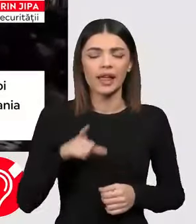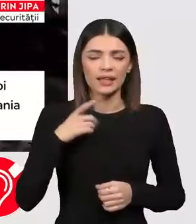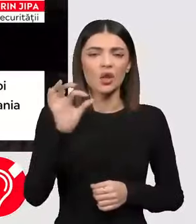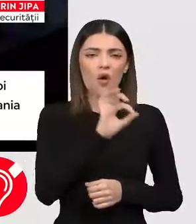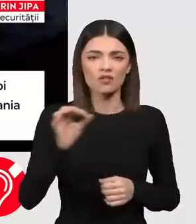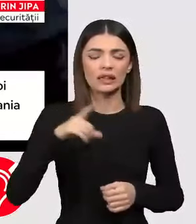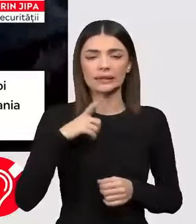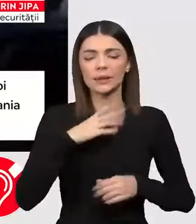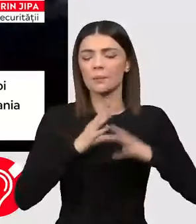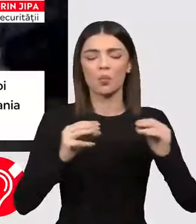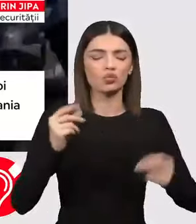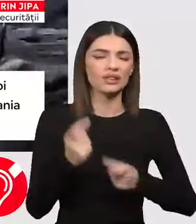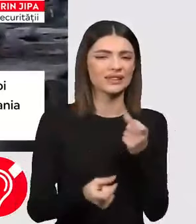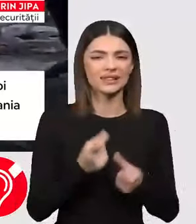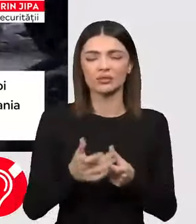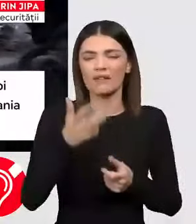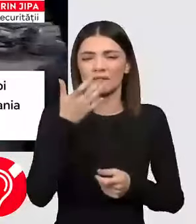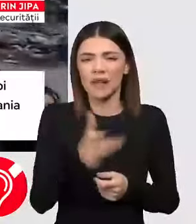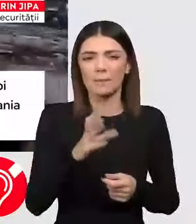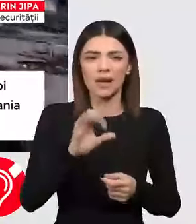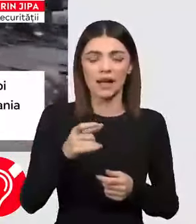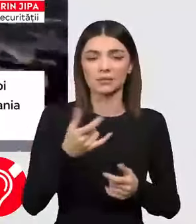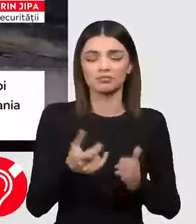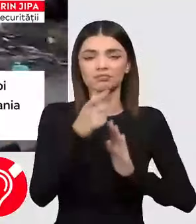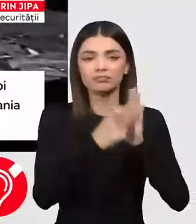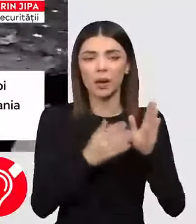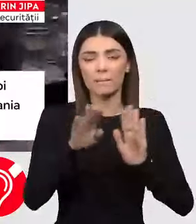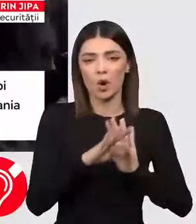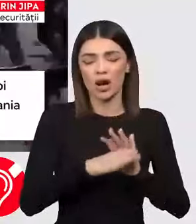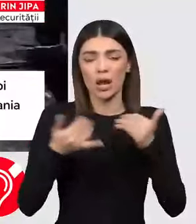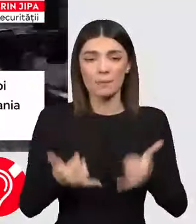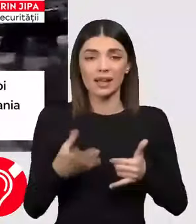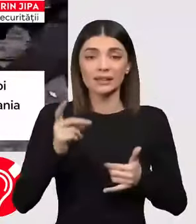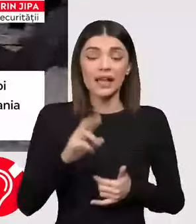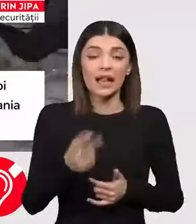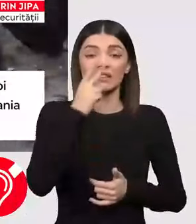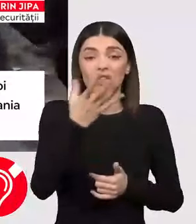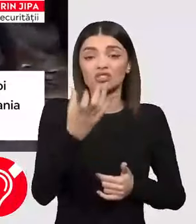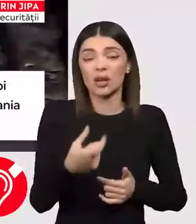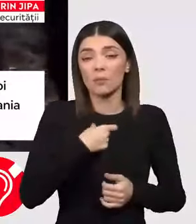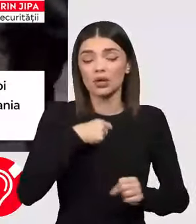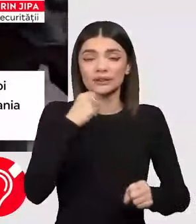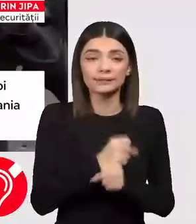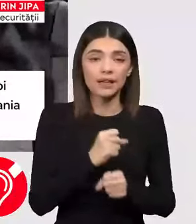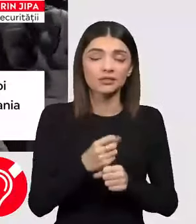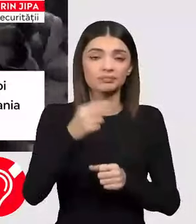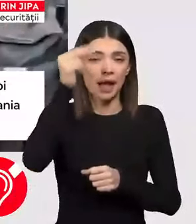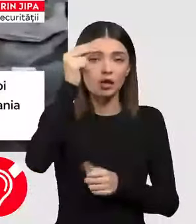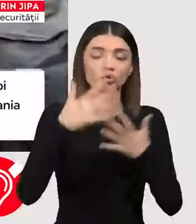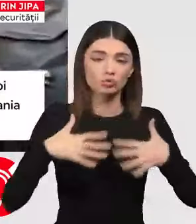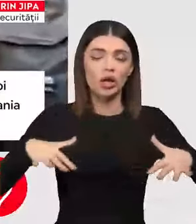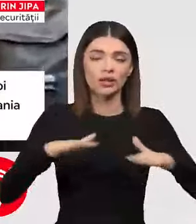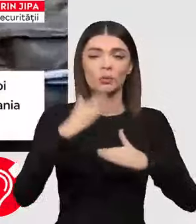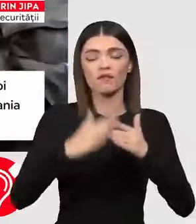că vor fi subiecte fierbinți pe agenda, însă să vedem câte vor fi făcute publice la finalul